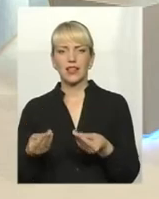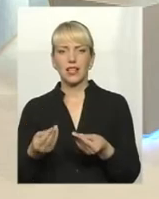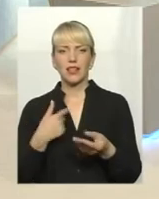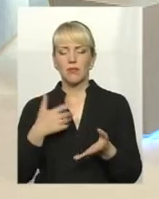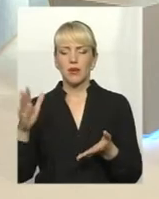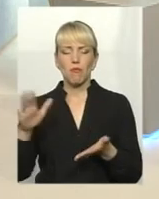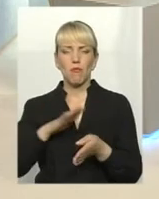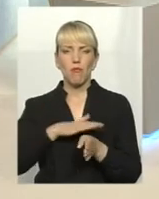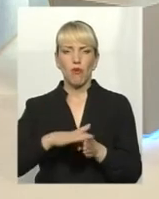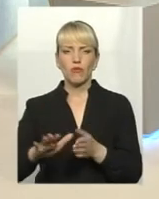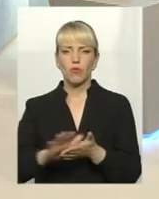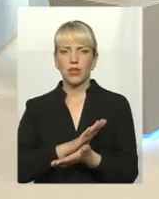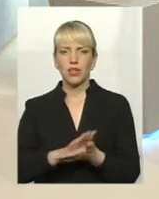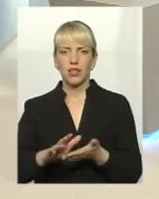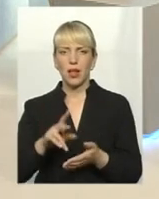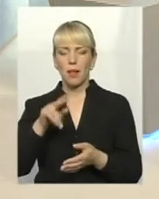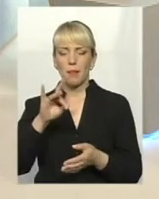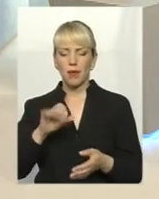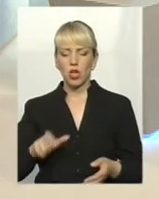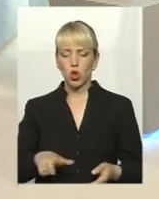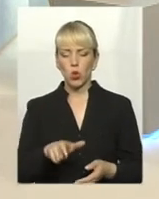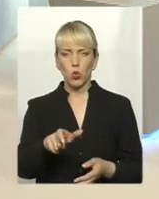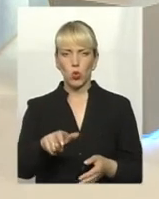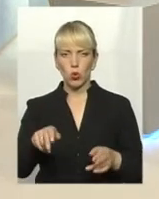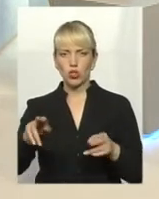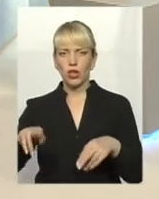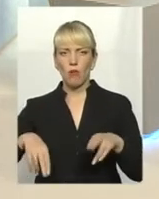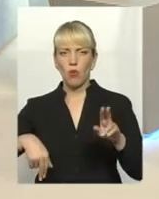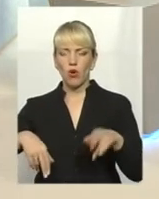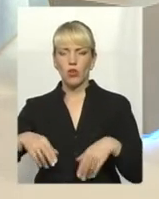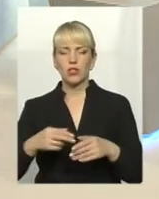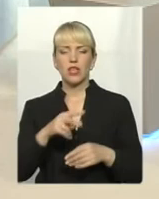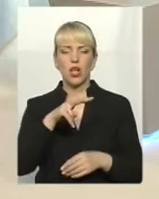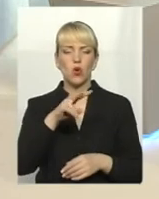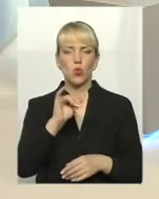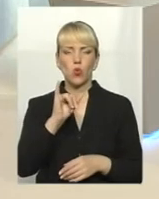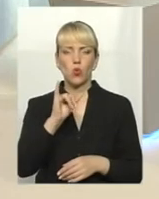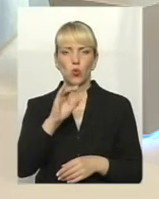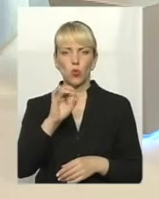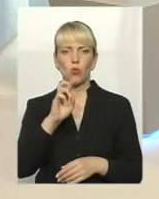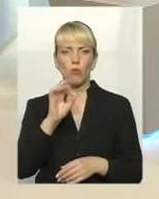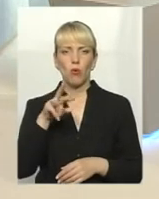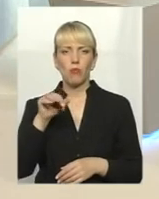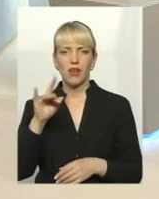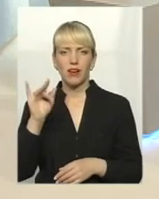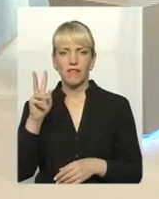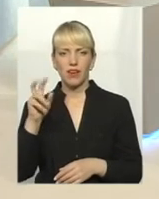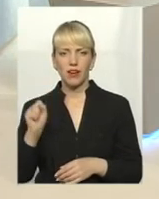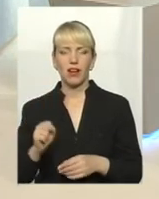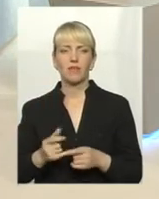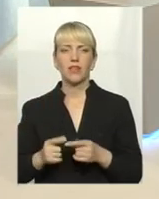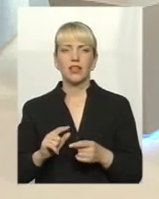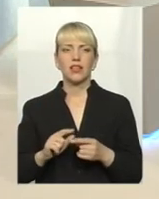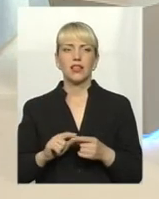полоси від Майдана до Любомирівки і від Меньковіць до Гулів.